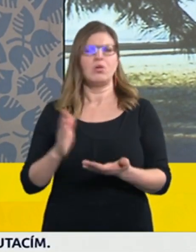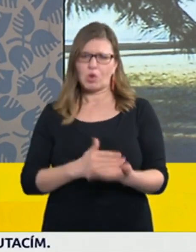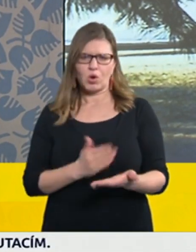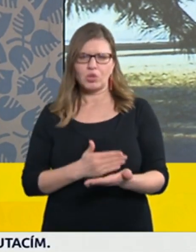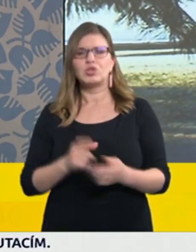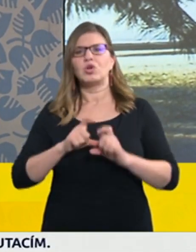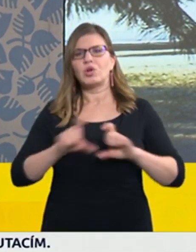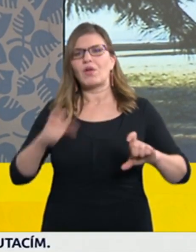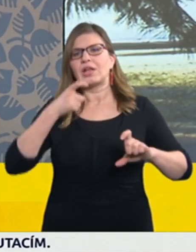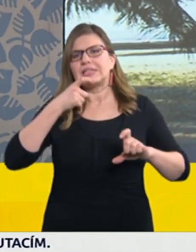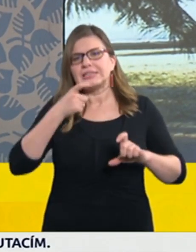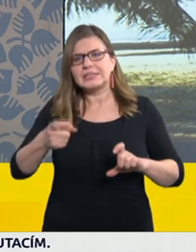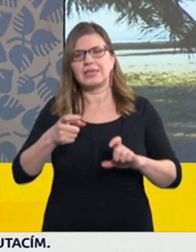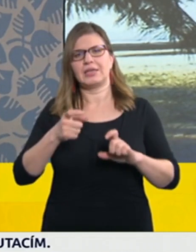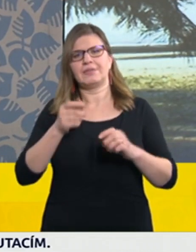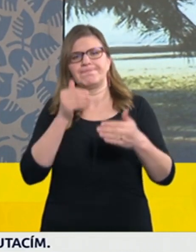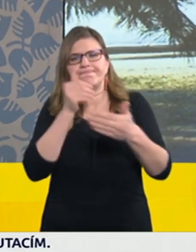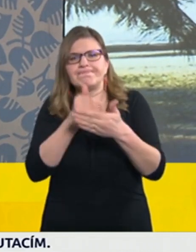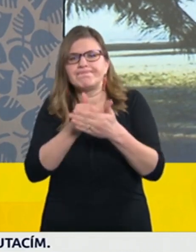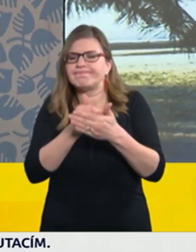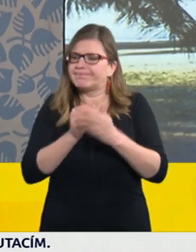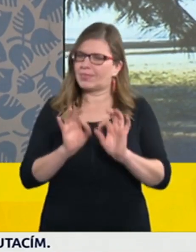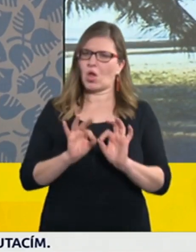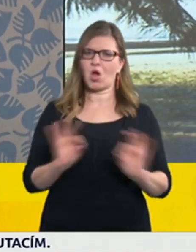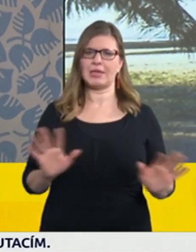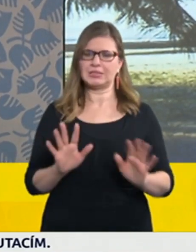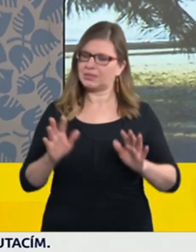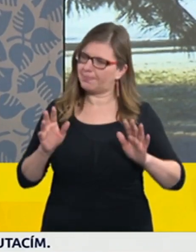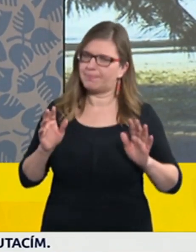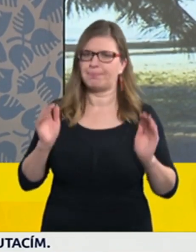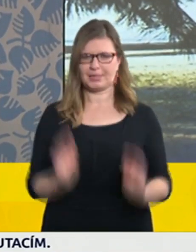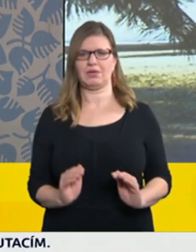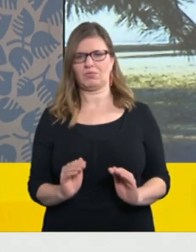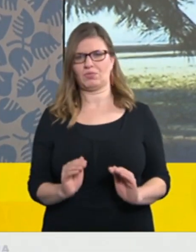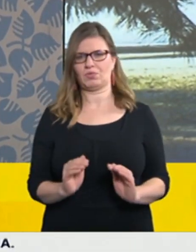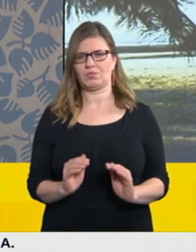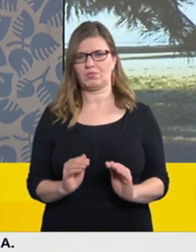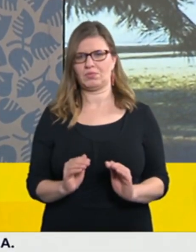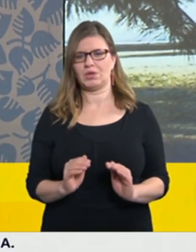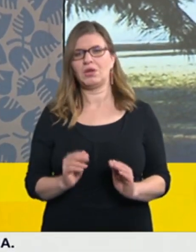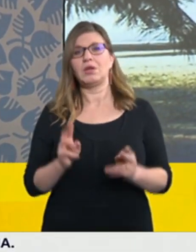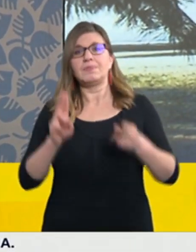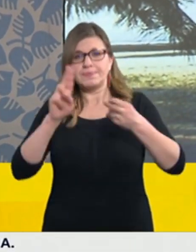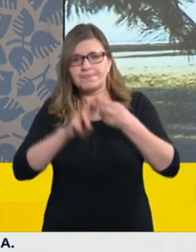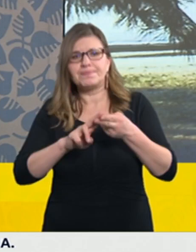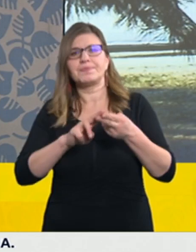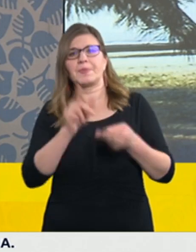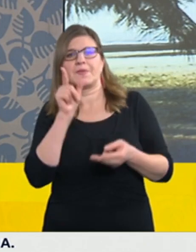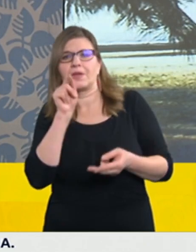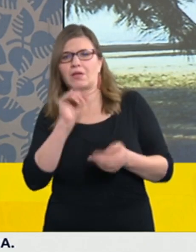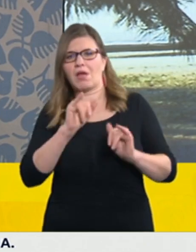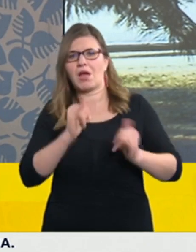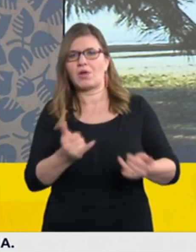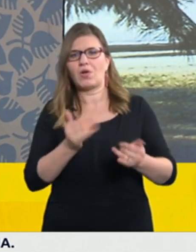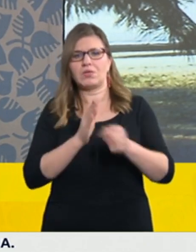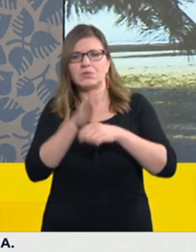žádnému, tam, kde to není nezbytně nutné a podobu delší, než je nezbytně nutné kontaktu osob uvnitř